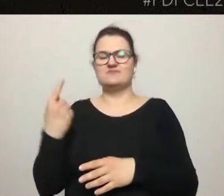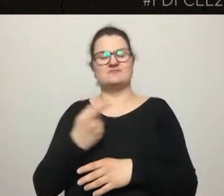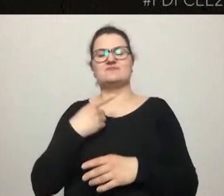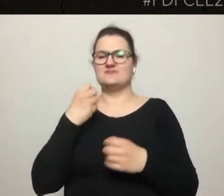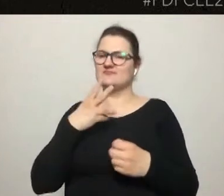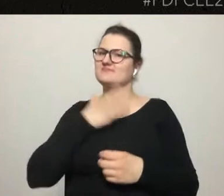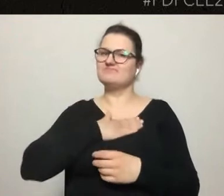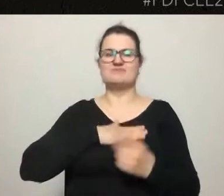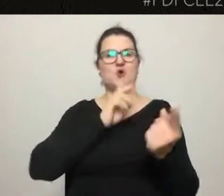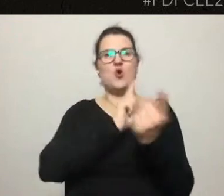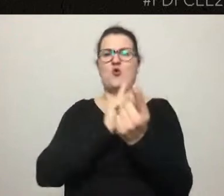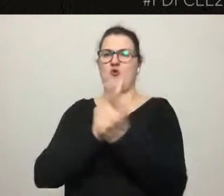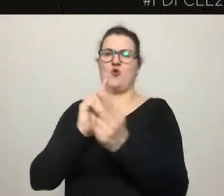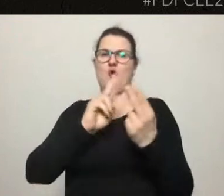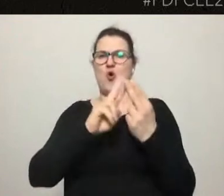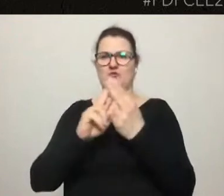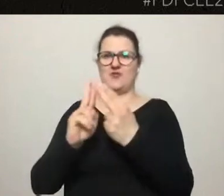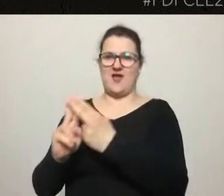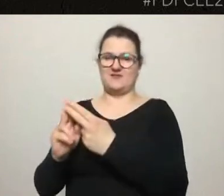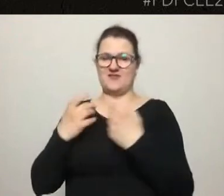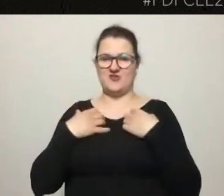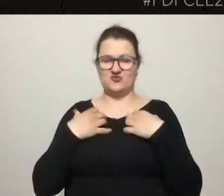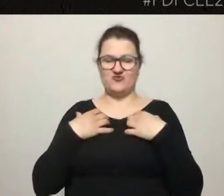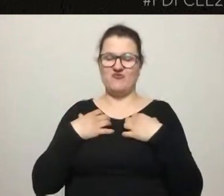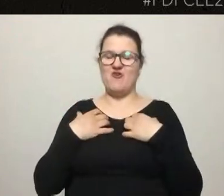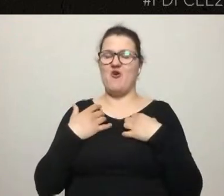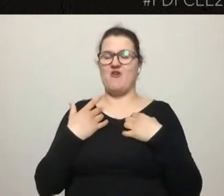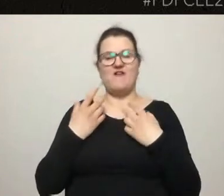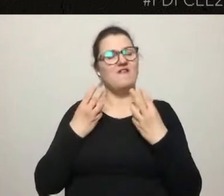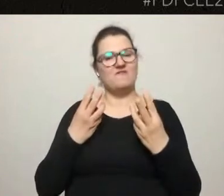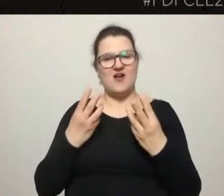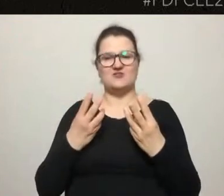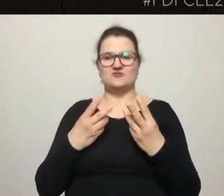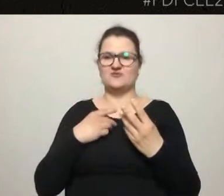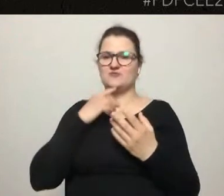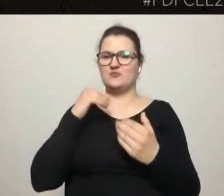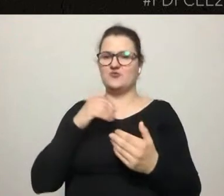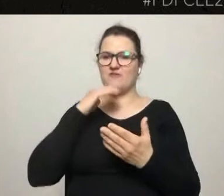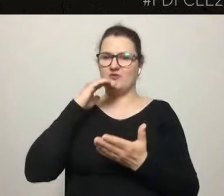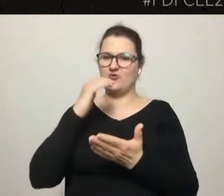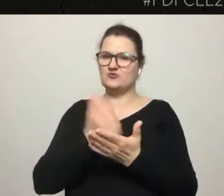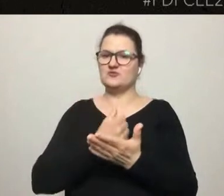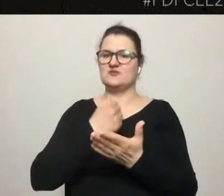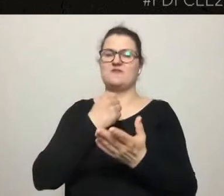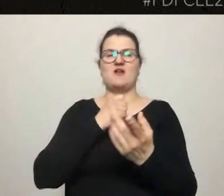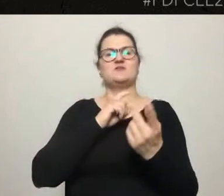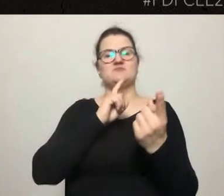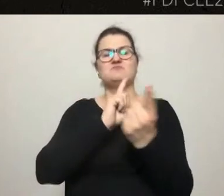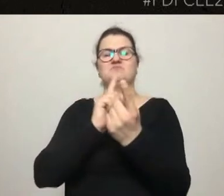że to jest niezwykle ważne narzędzie, które nie tylko pozwala na zdobywanie informacji, ale przede wszystkim budowanie też zaufania,